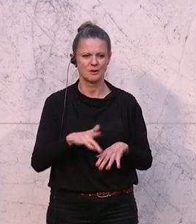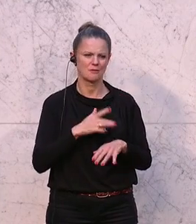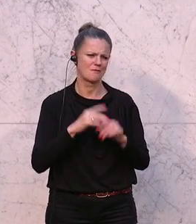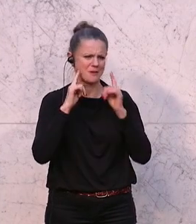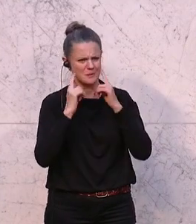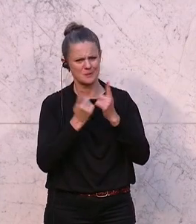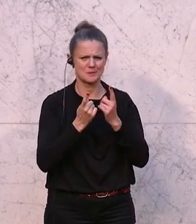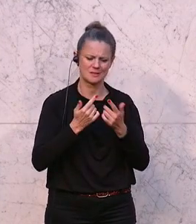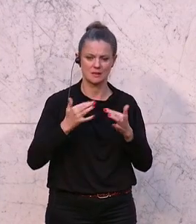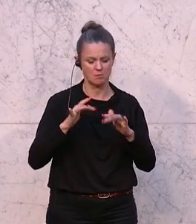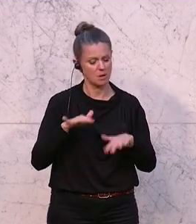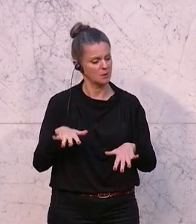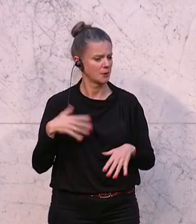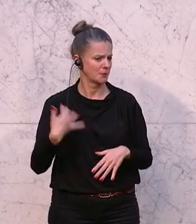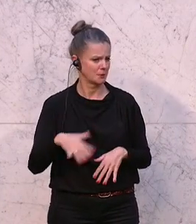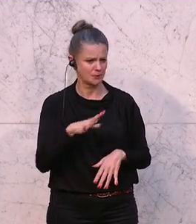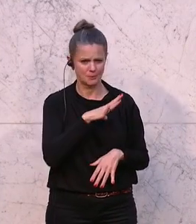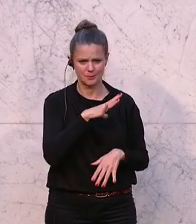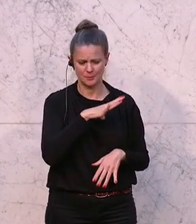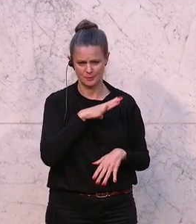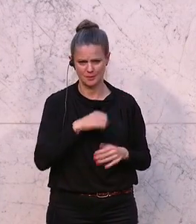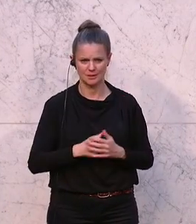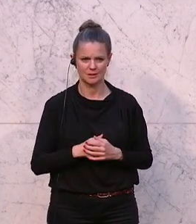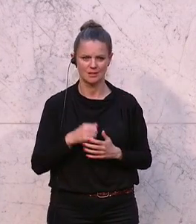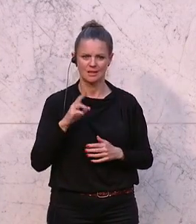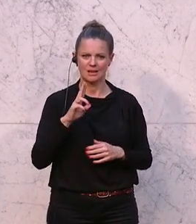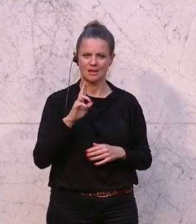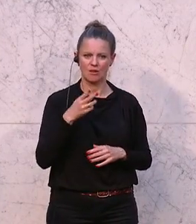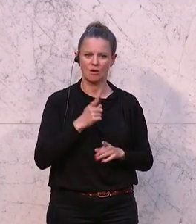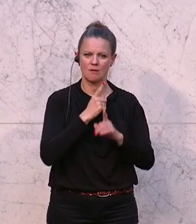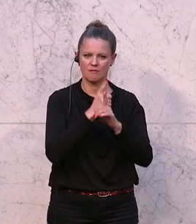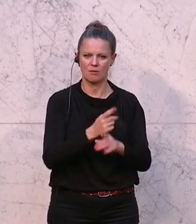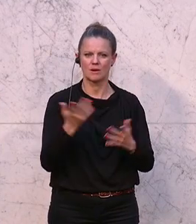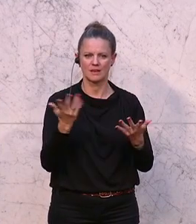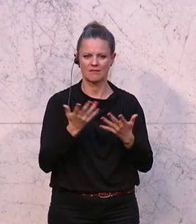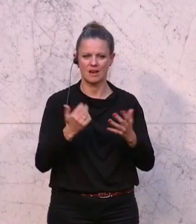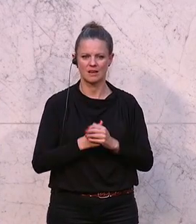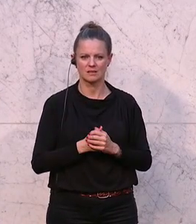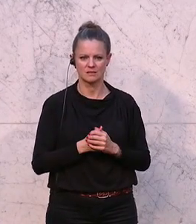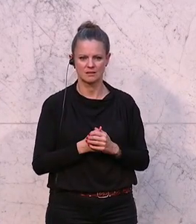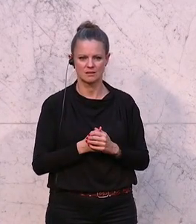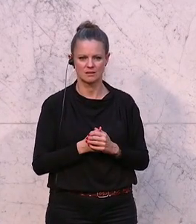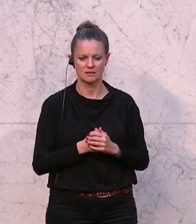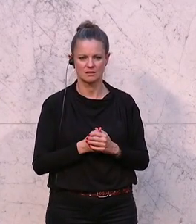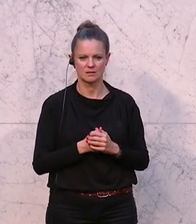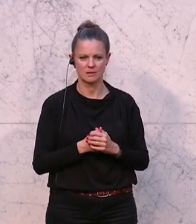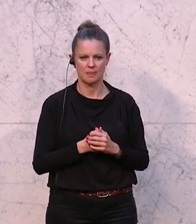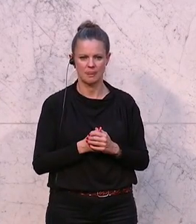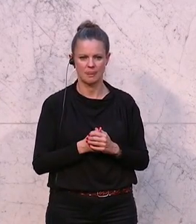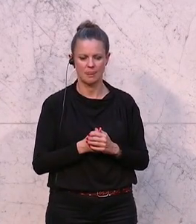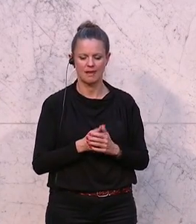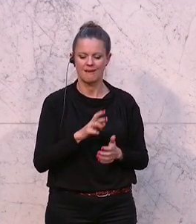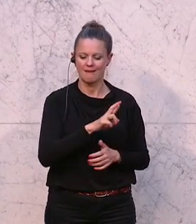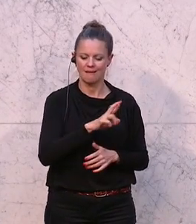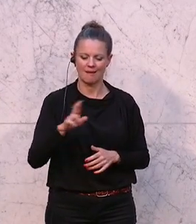Wieso? In letzter Konsequenz mündet diese nämlich tatsächlich in dem Spruch, dass das Recht der